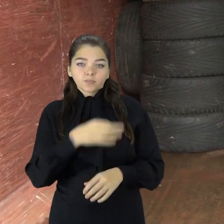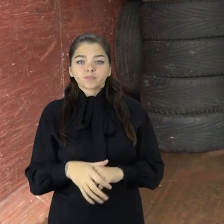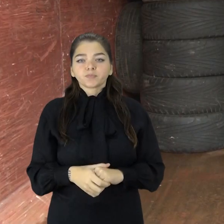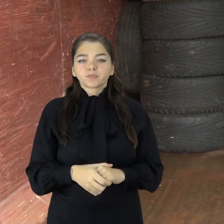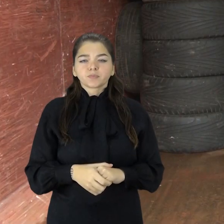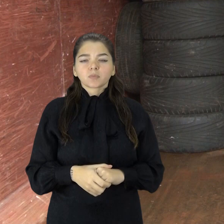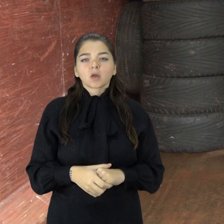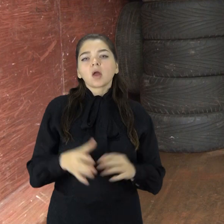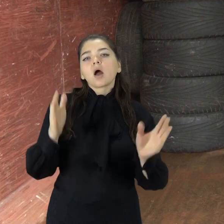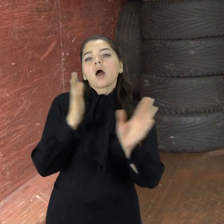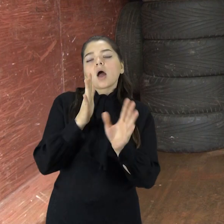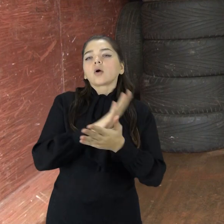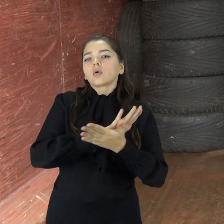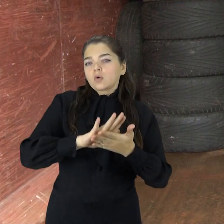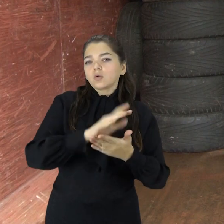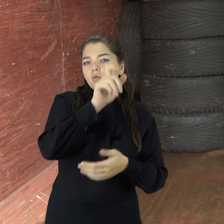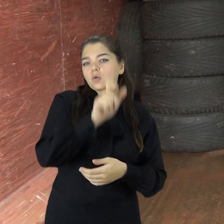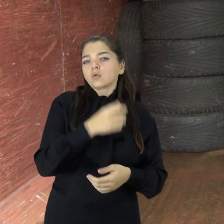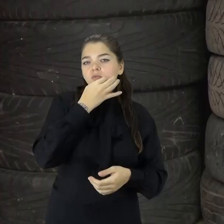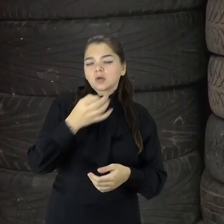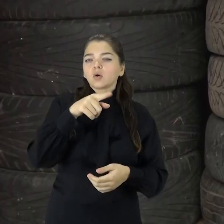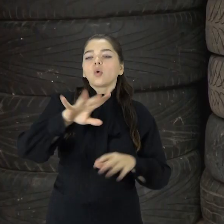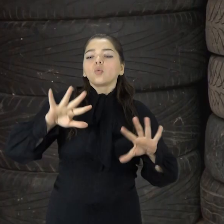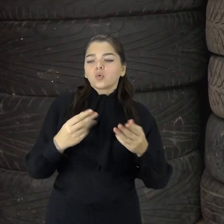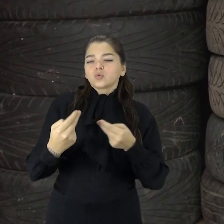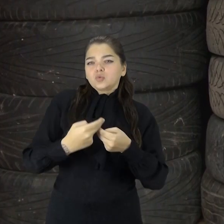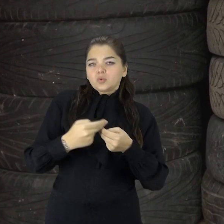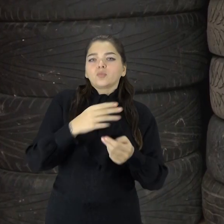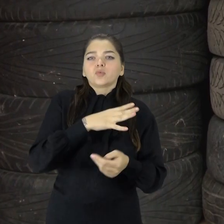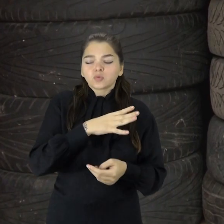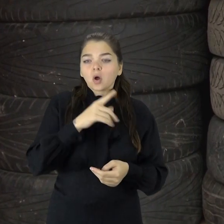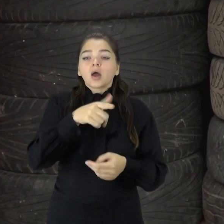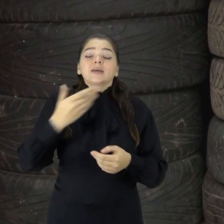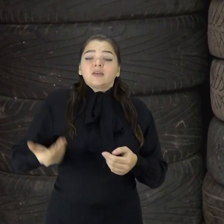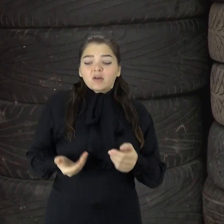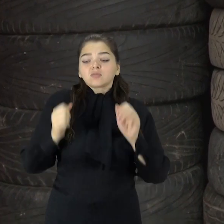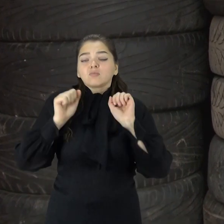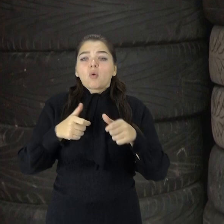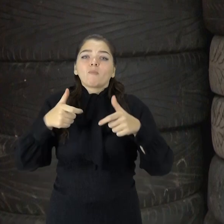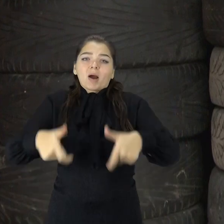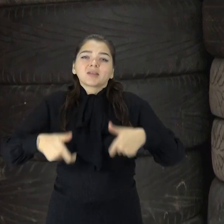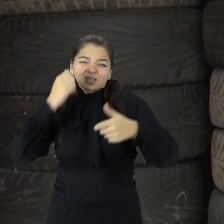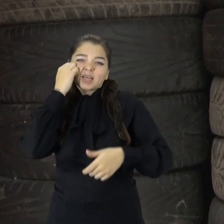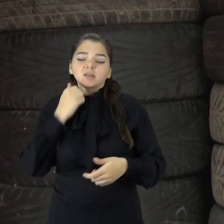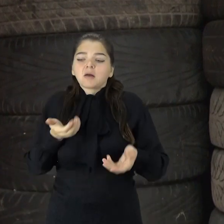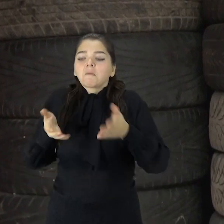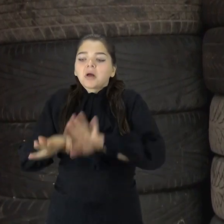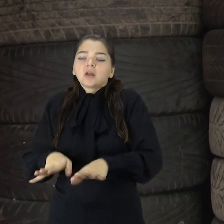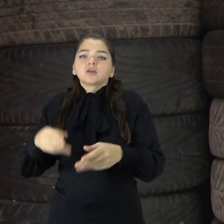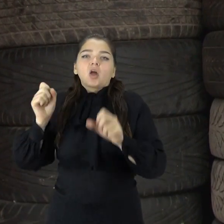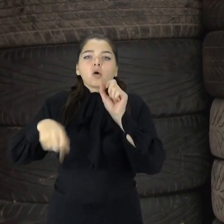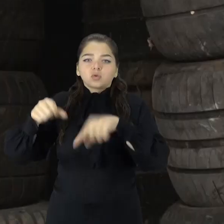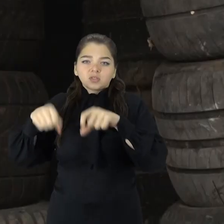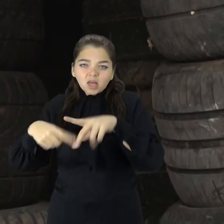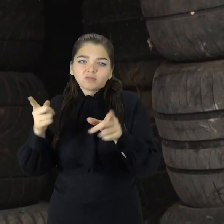Ekologija pabrėdžia, kad jei ir būtų tokių trukdžių, visi gyventojai savo nudevėtas padangas gali palikti autoservisuose ir parduotuvėse,